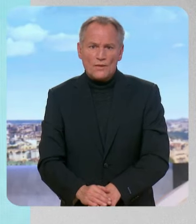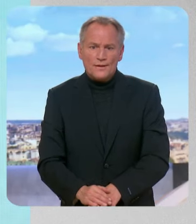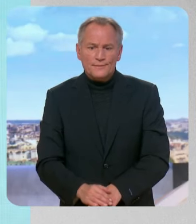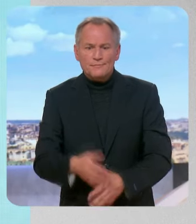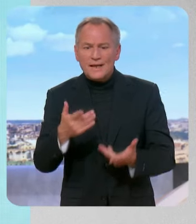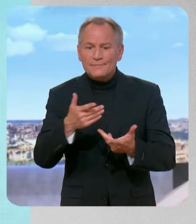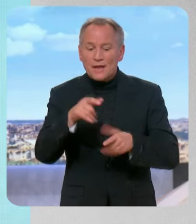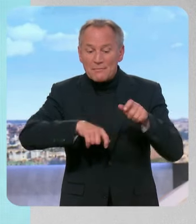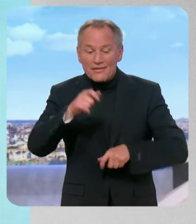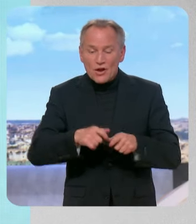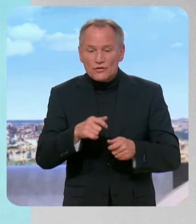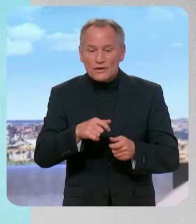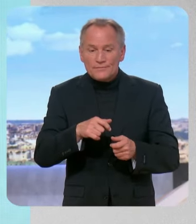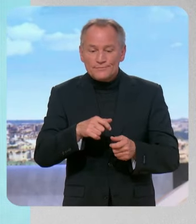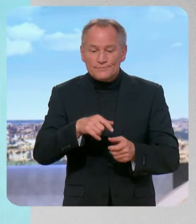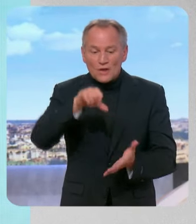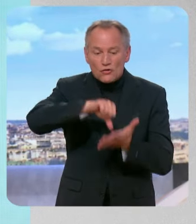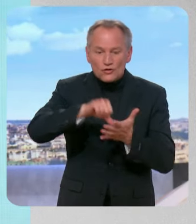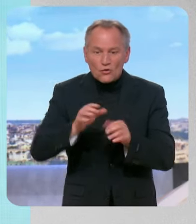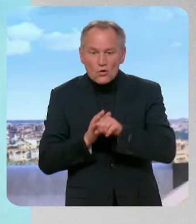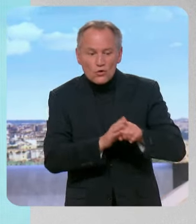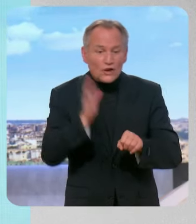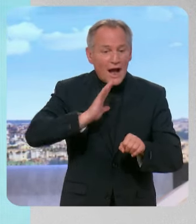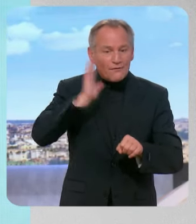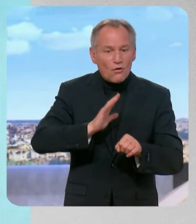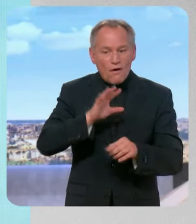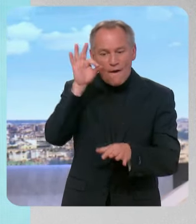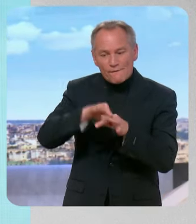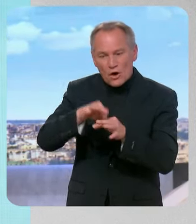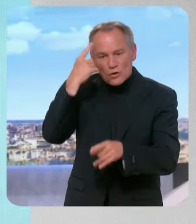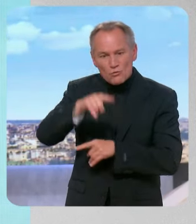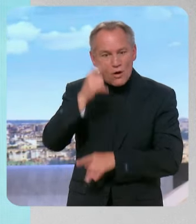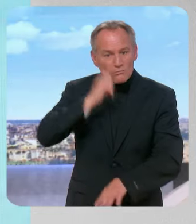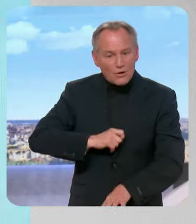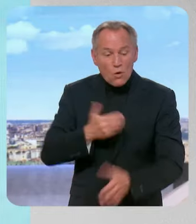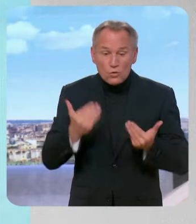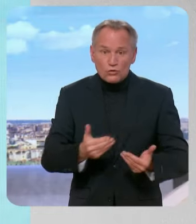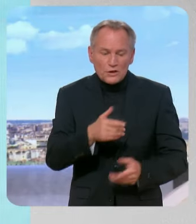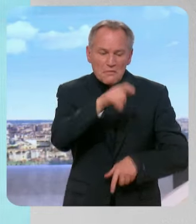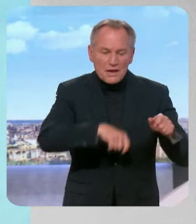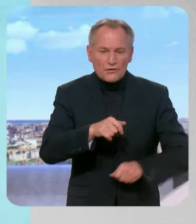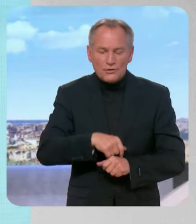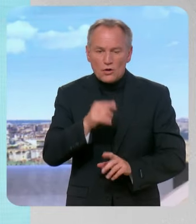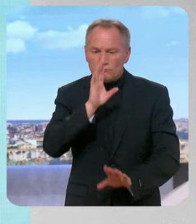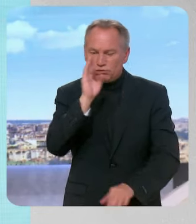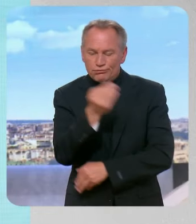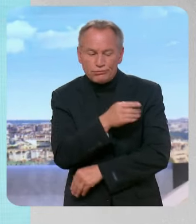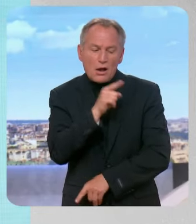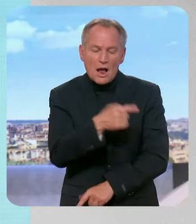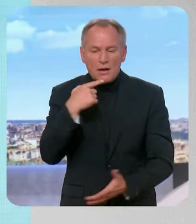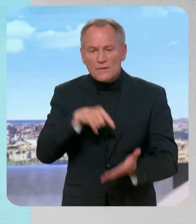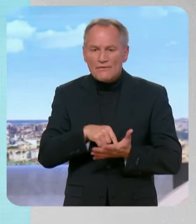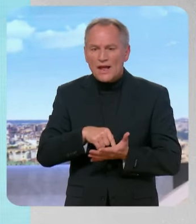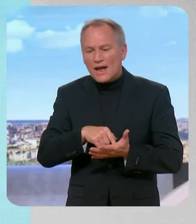centre-gauche, aujourd'hui, qui ont voté en leur temps pour Emmanuel Macron. Eh bien aujourd'hui, beaucoup d'entre eux choisiraient, choisiront peut-être